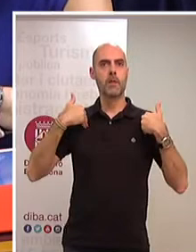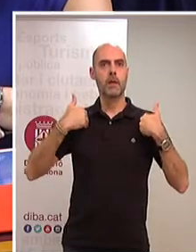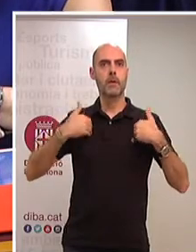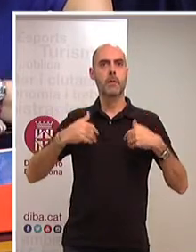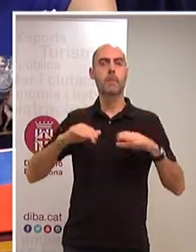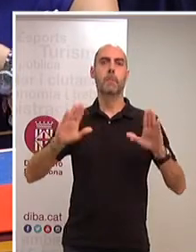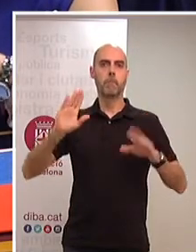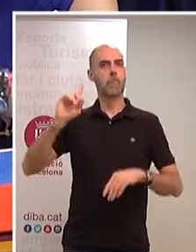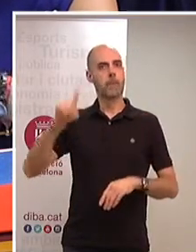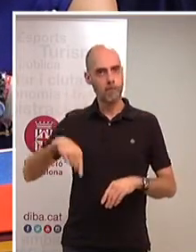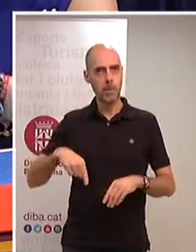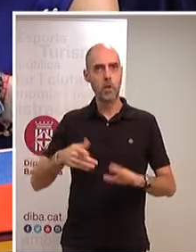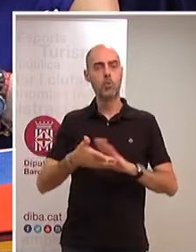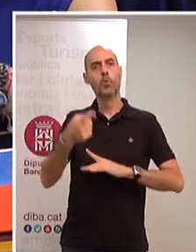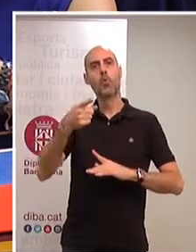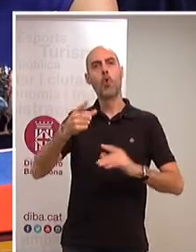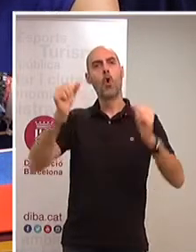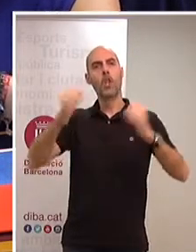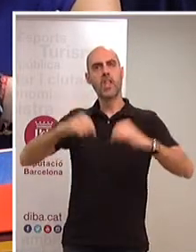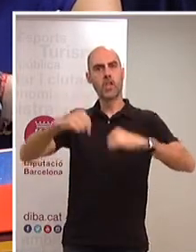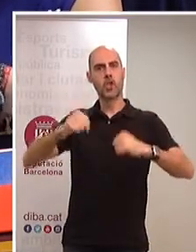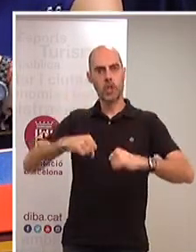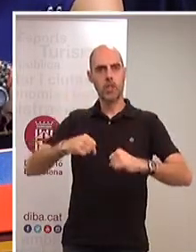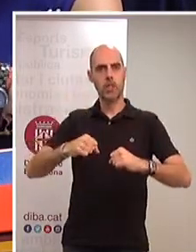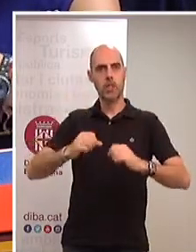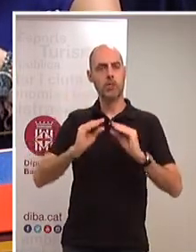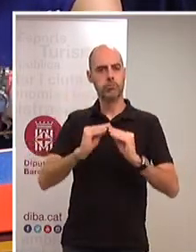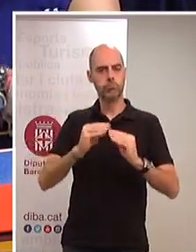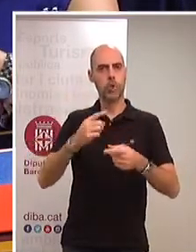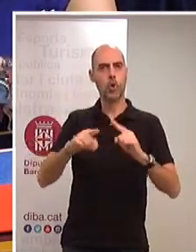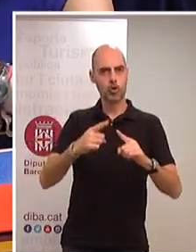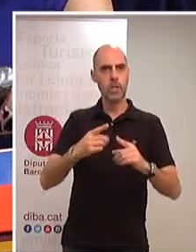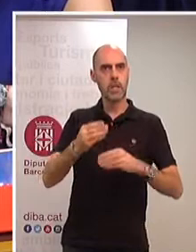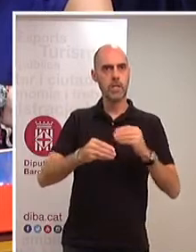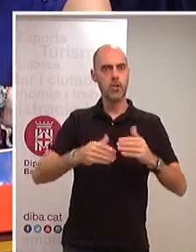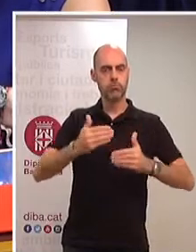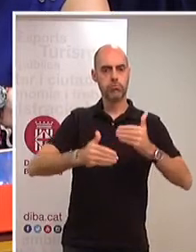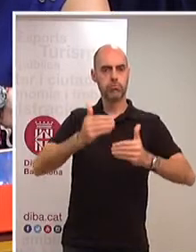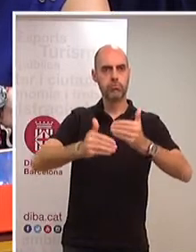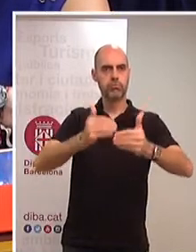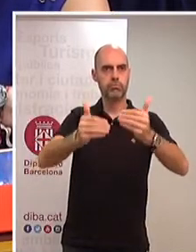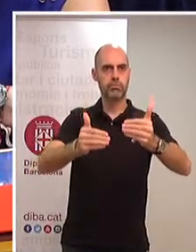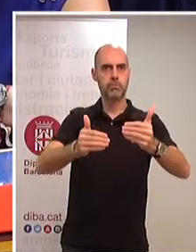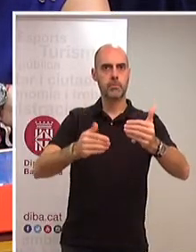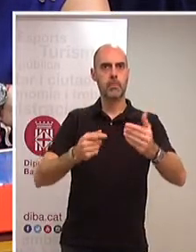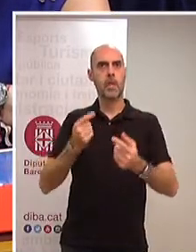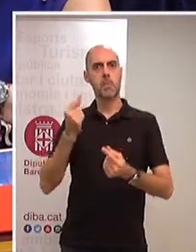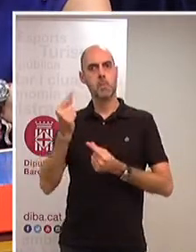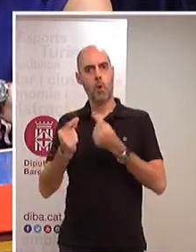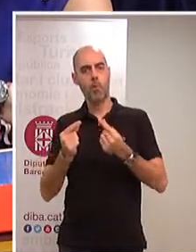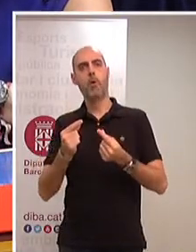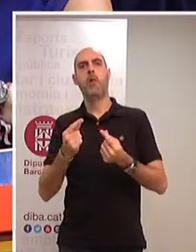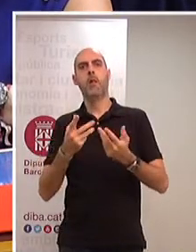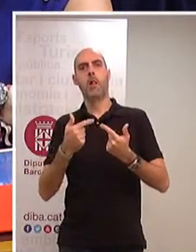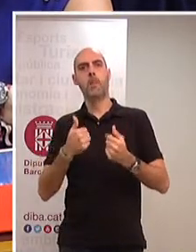per les decisions que ha pres, per les passes que ha fet, unes passes que probablement veiem que cada cop som més familiars per